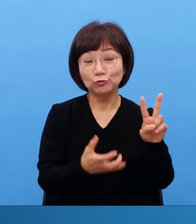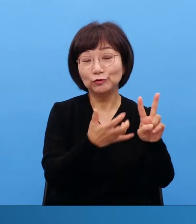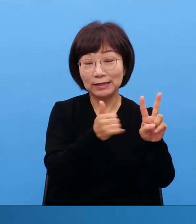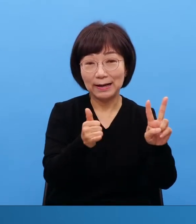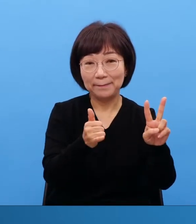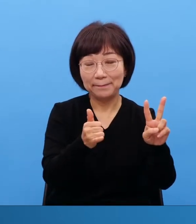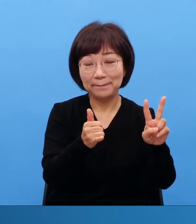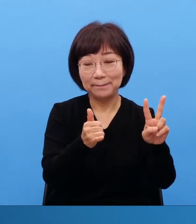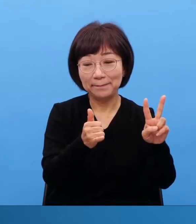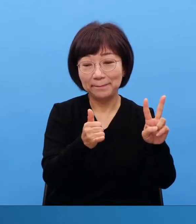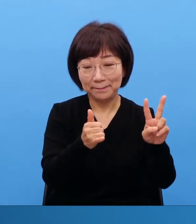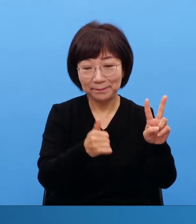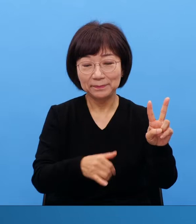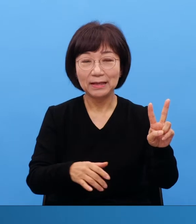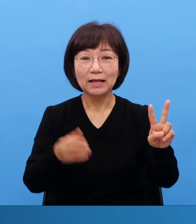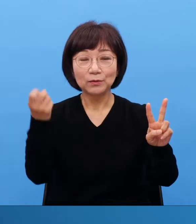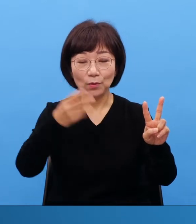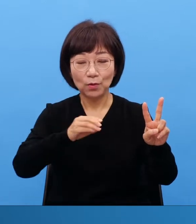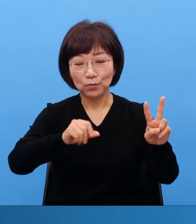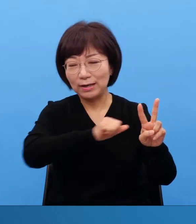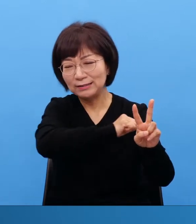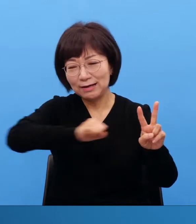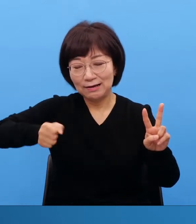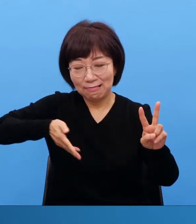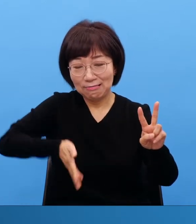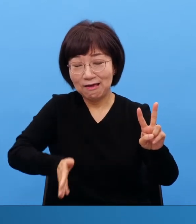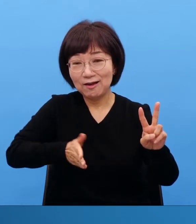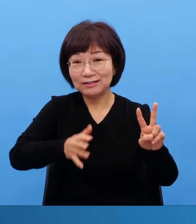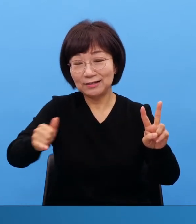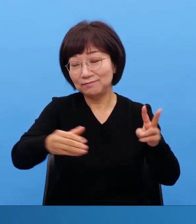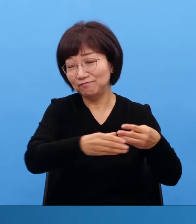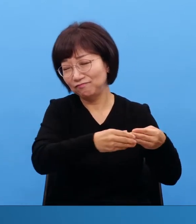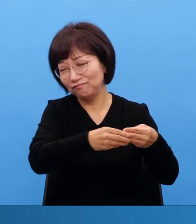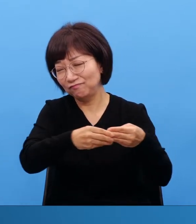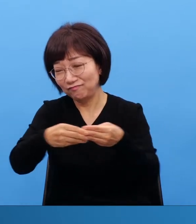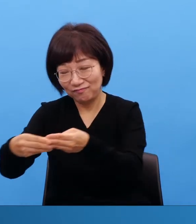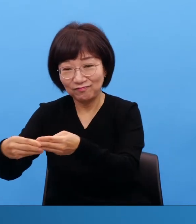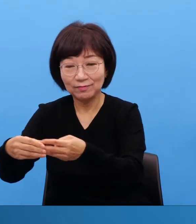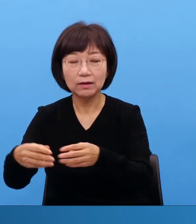처음에 들어가 있는 사람이 여호수와 갈리비였다 이 말은 굉장한 말입니다